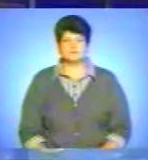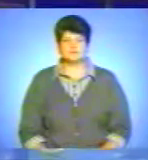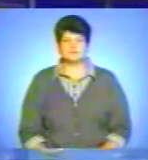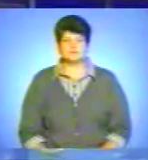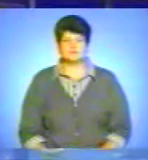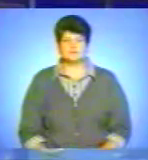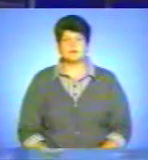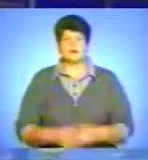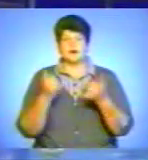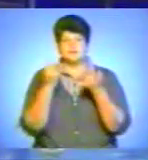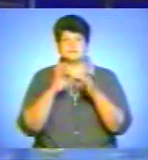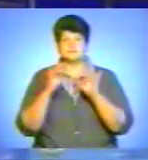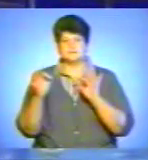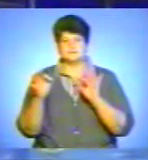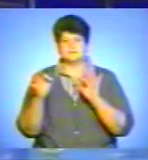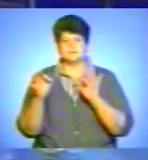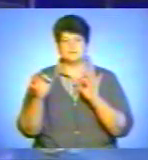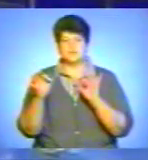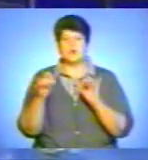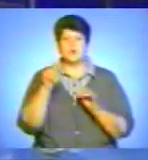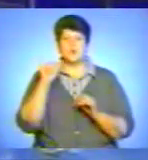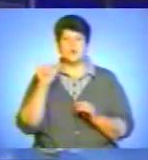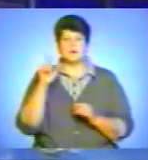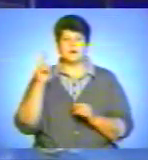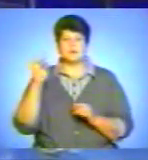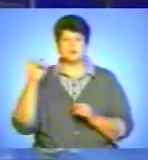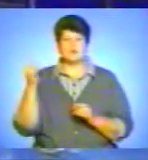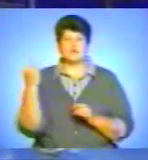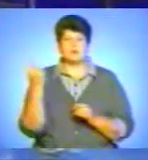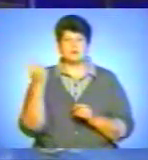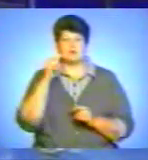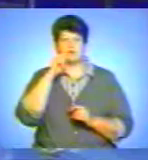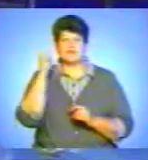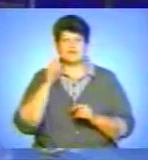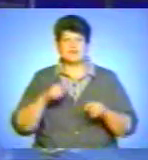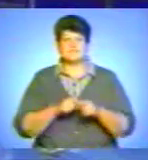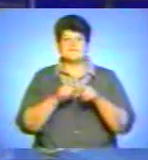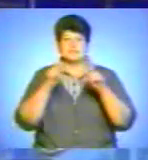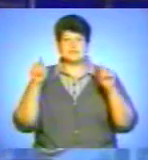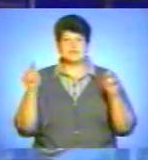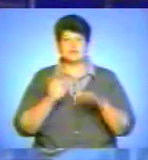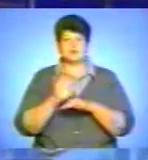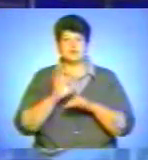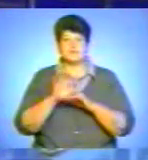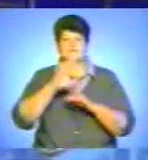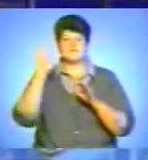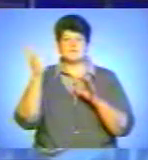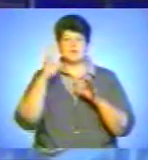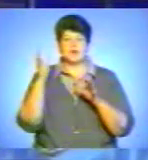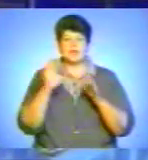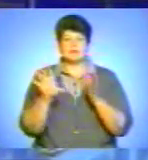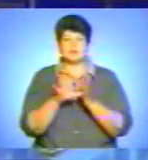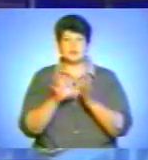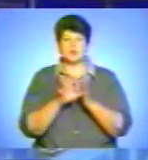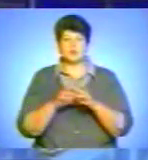А тепер докладніше. У Краматорську вперше в Україні відкрито виробництво вітроенергетичних установок. Їх